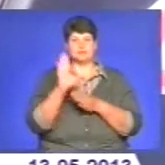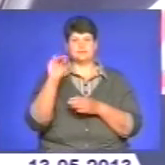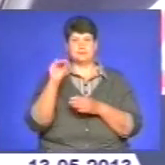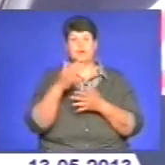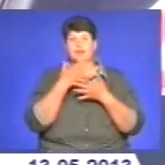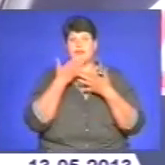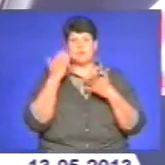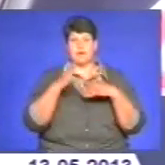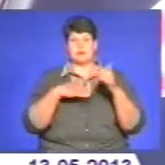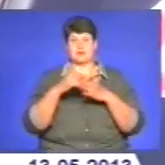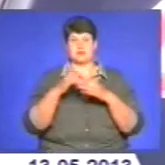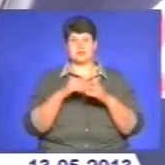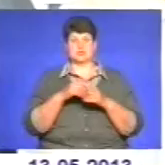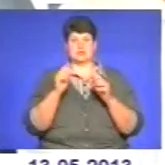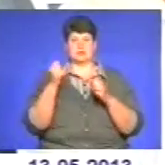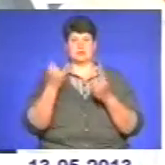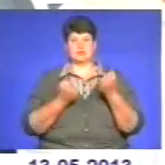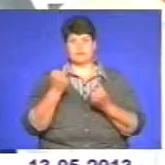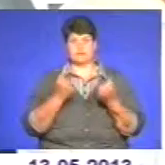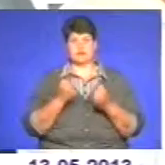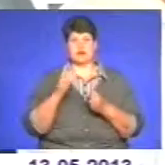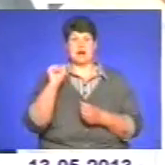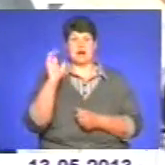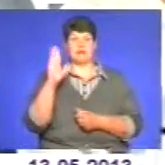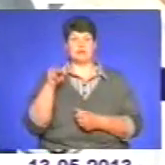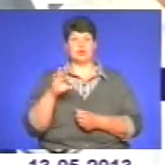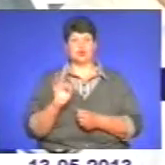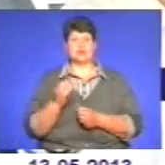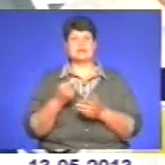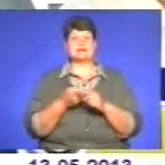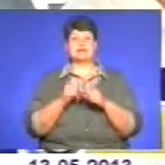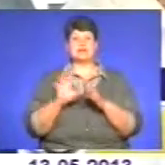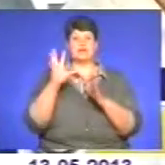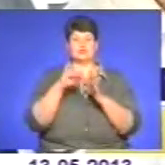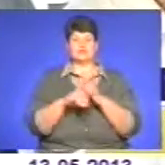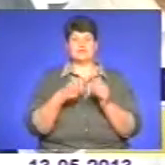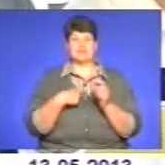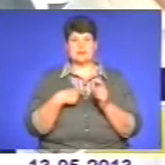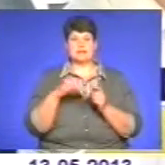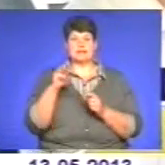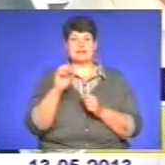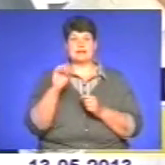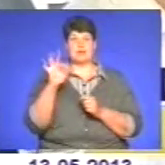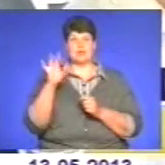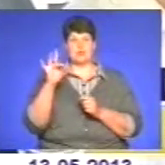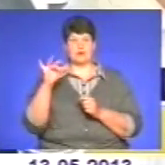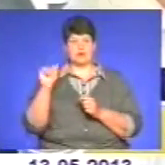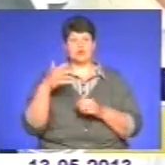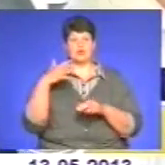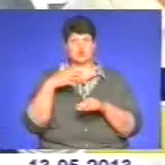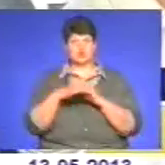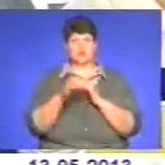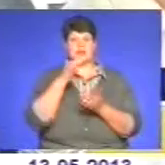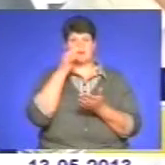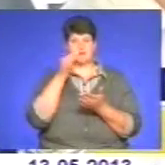практичні навички водіння авто. Ця програма включає в себе обов'язково спочатку теорію, щоб людина розуміла відповідальність